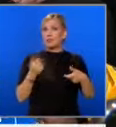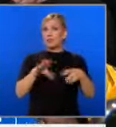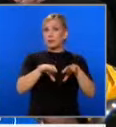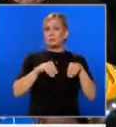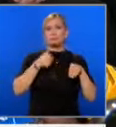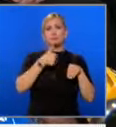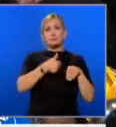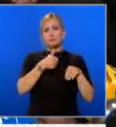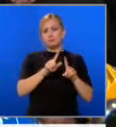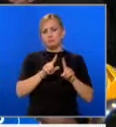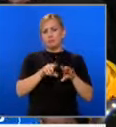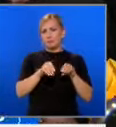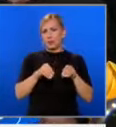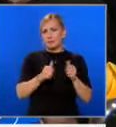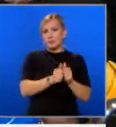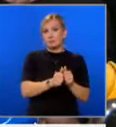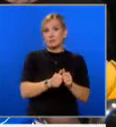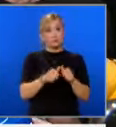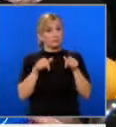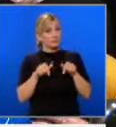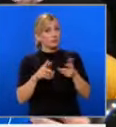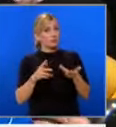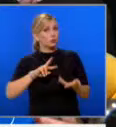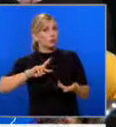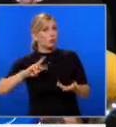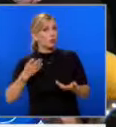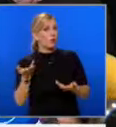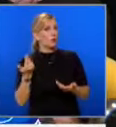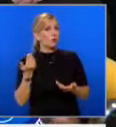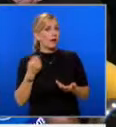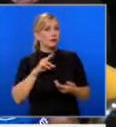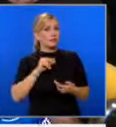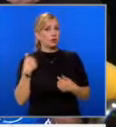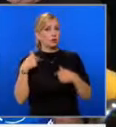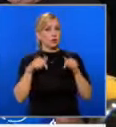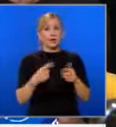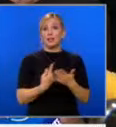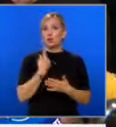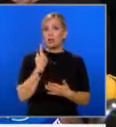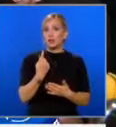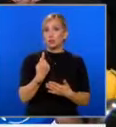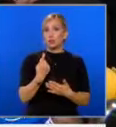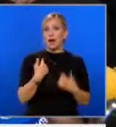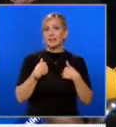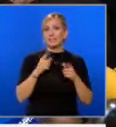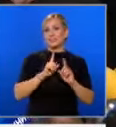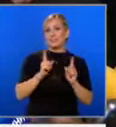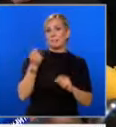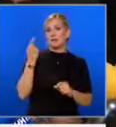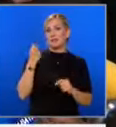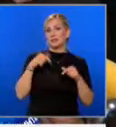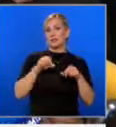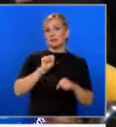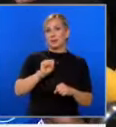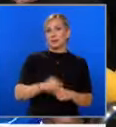е абсолютно неприемлив партньор. Какво се промени от онова изказване до сега? Едно единствено нещо. Не съм председател на партията.